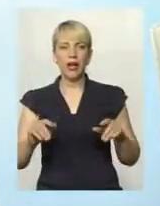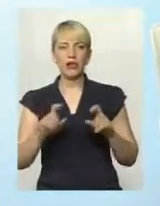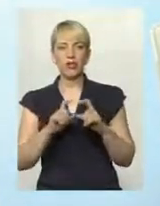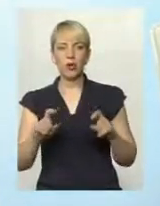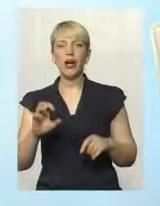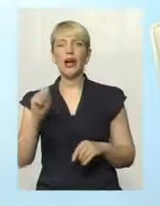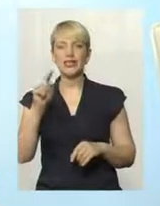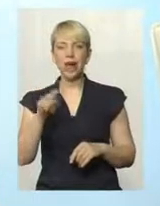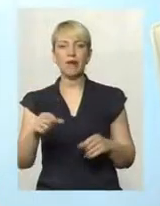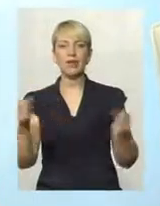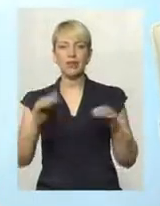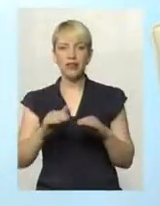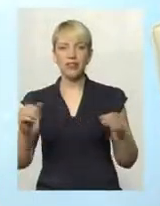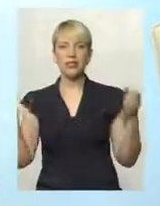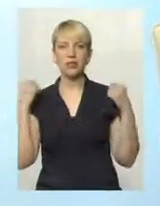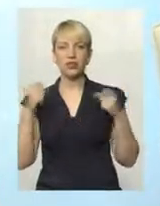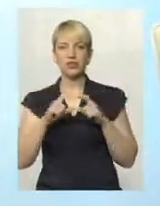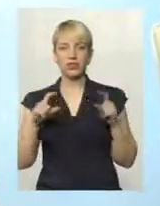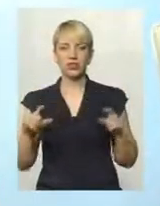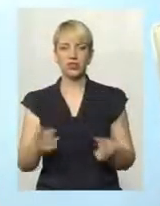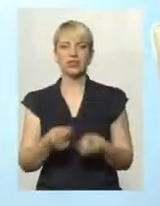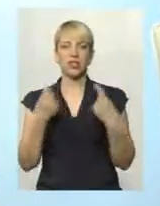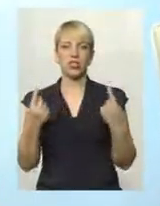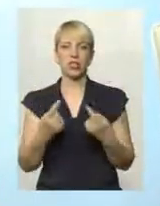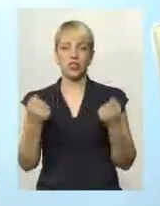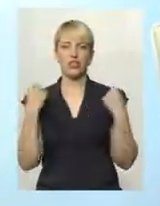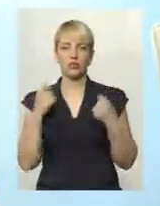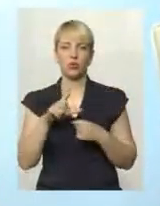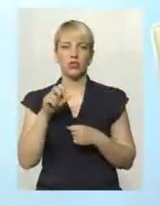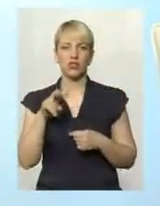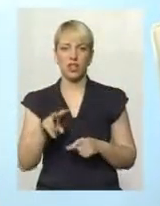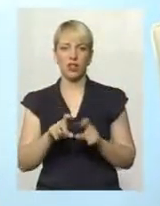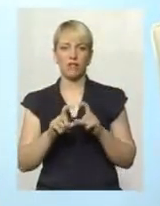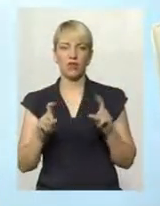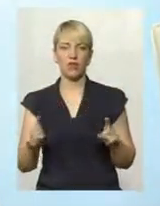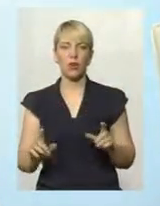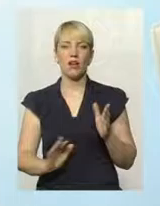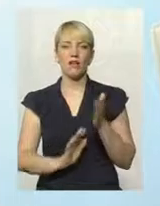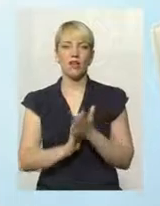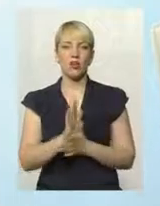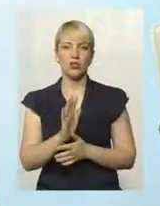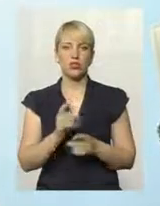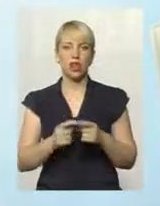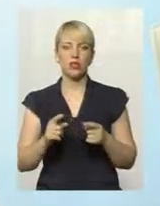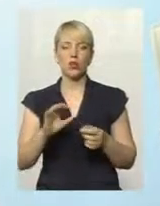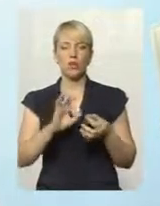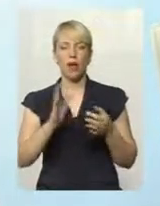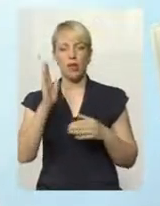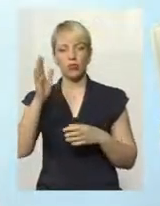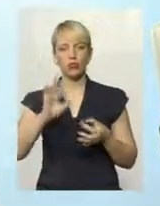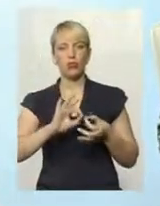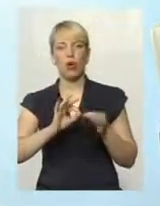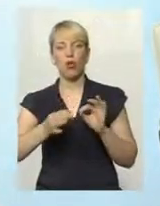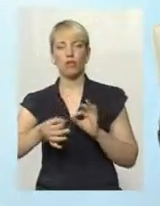саме з дитячих спортивних шкіл, зі звичайних спортзалів в школі виростають олімпійські, майбутні олімпійці,